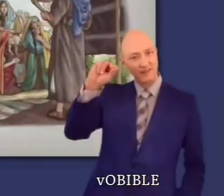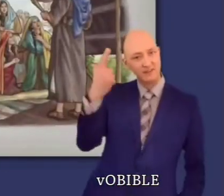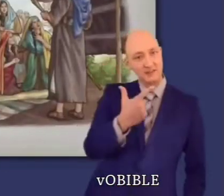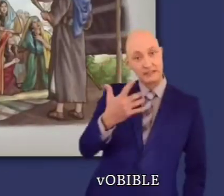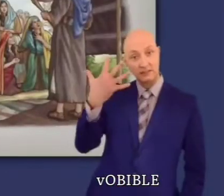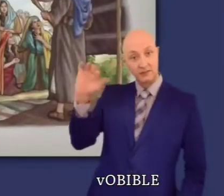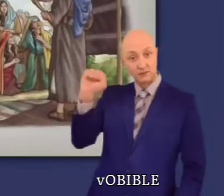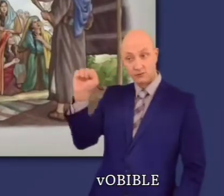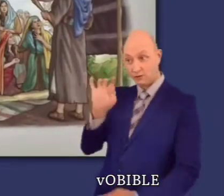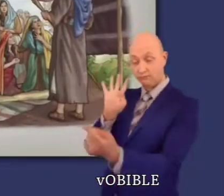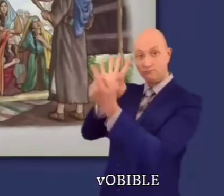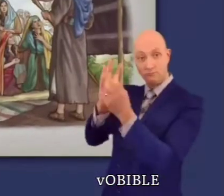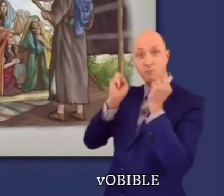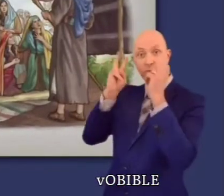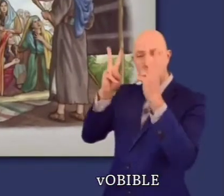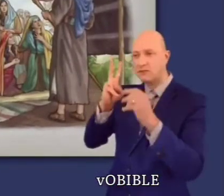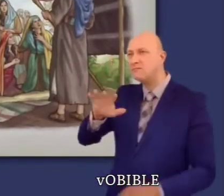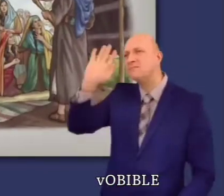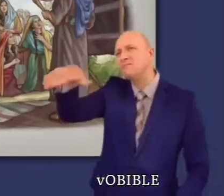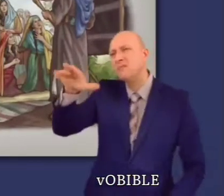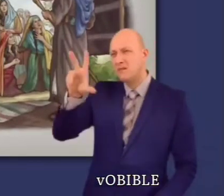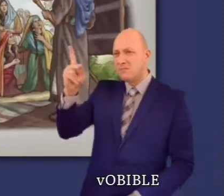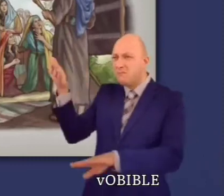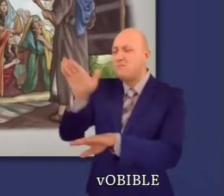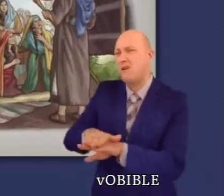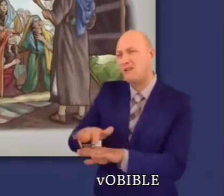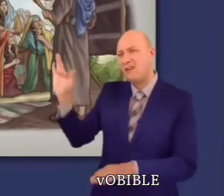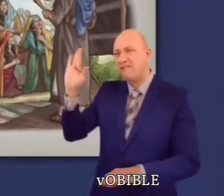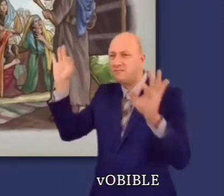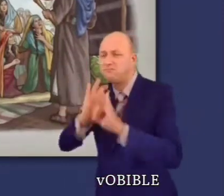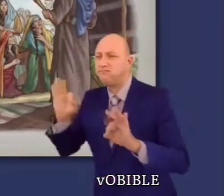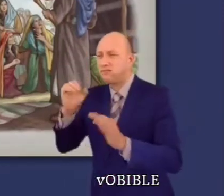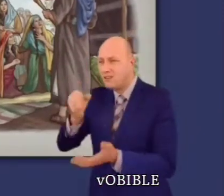Zolopheade expliquent à Moïse qu'elles n'ont pas de frères qui puissent recevoir l'héritage familial.